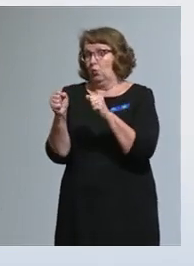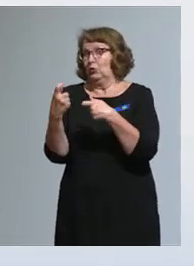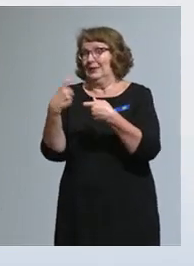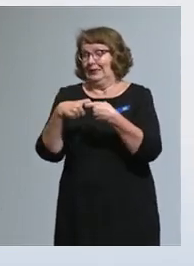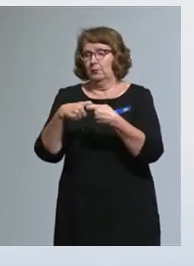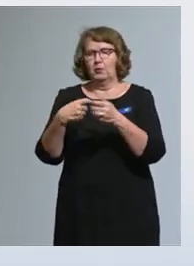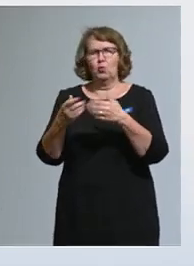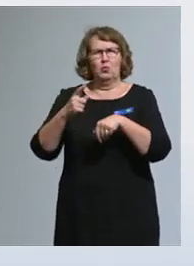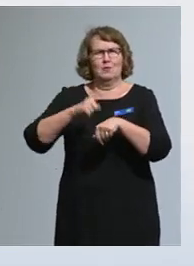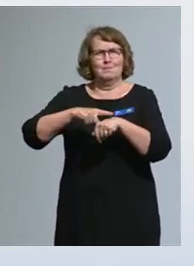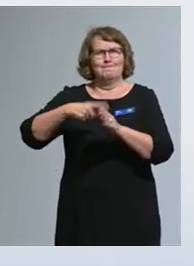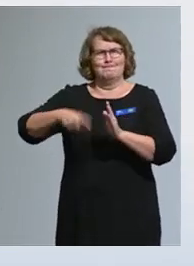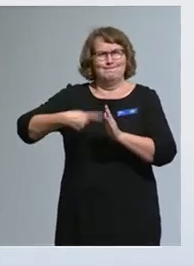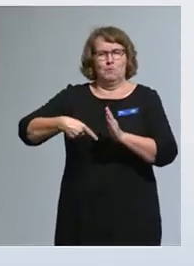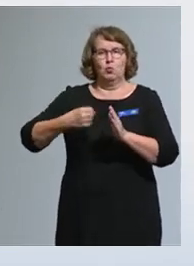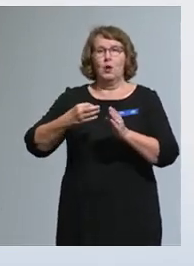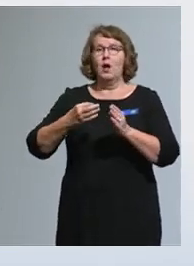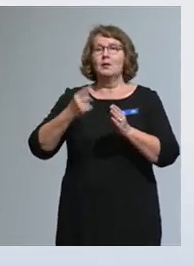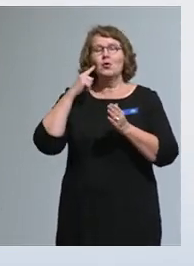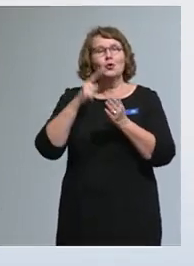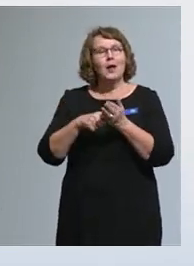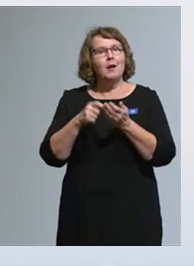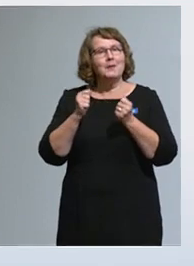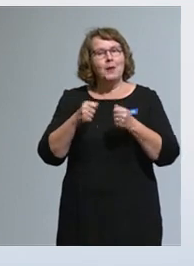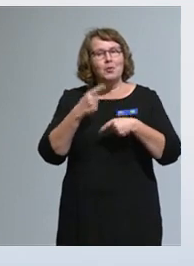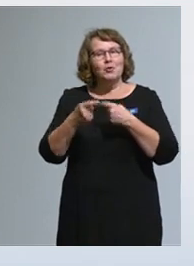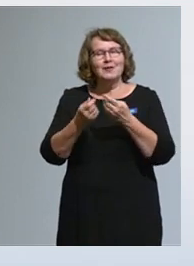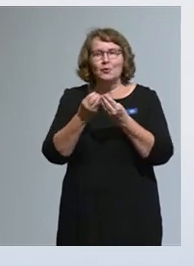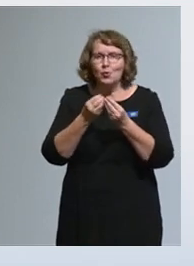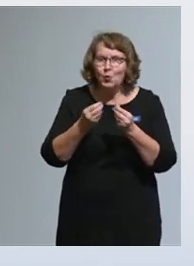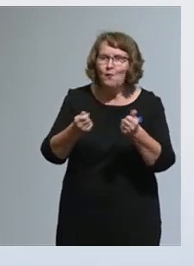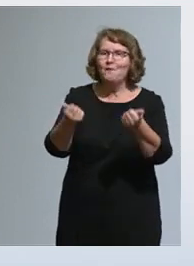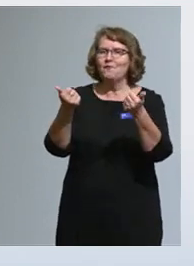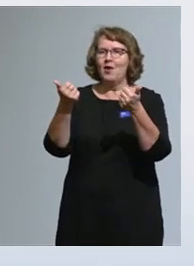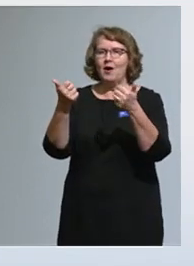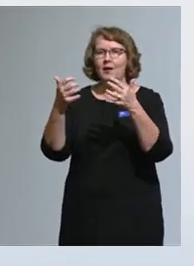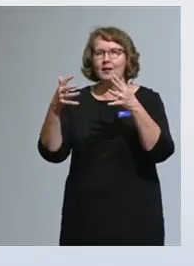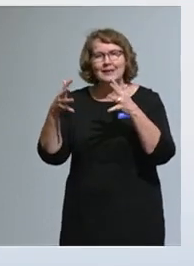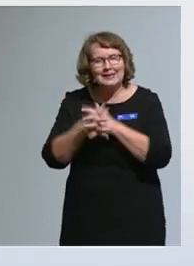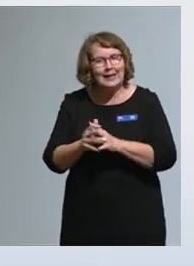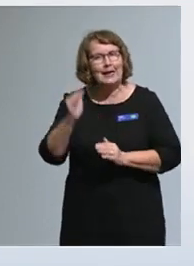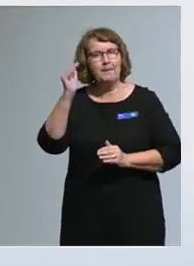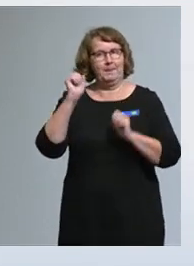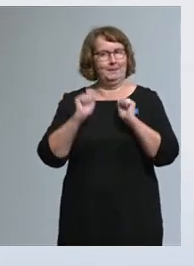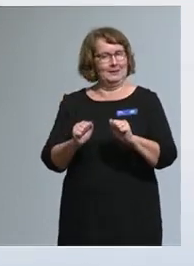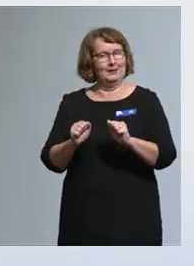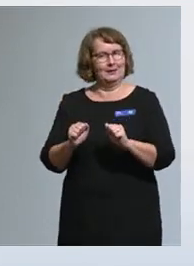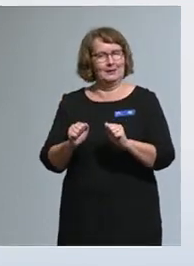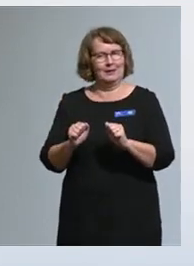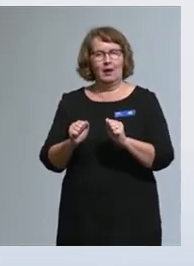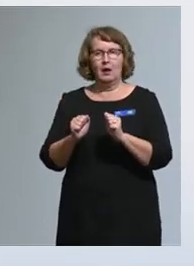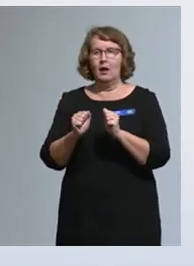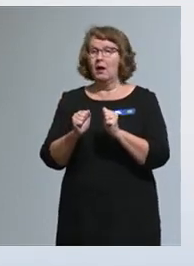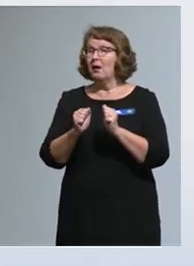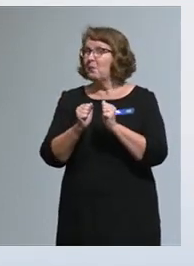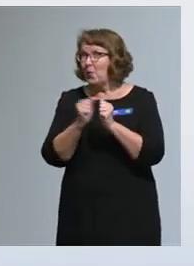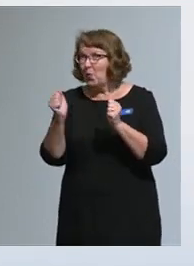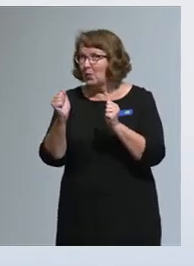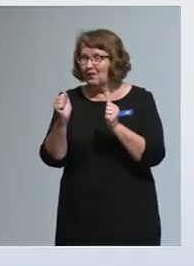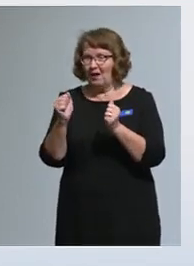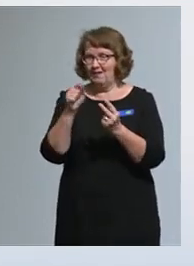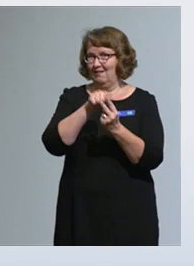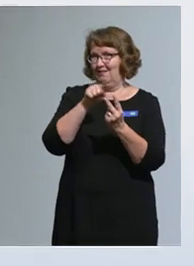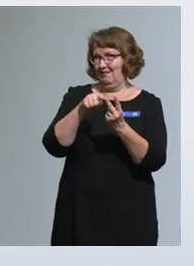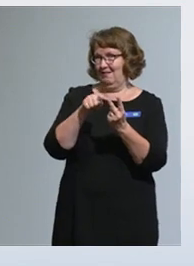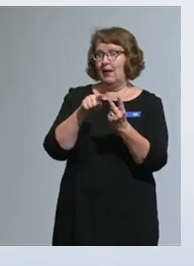sujuvoitamme, selkeytämme. Mutta se edellyttää, että me kehitämme ne